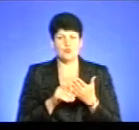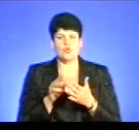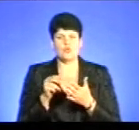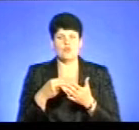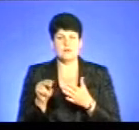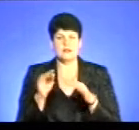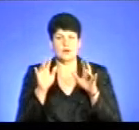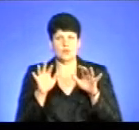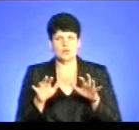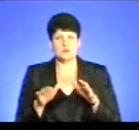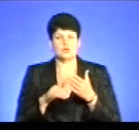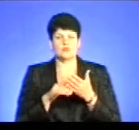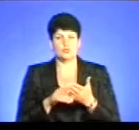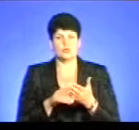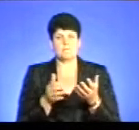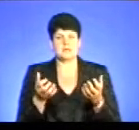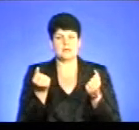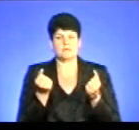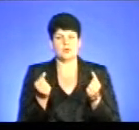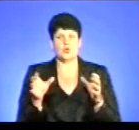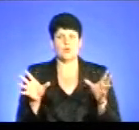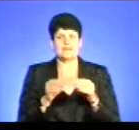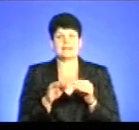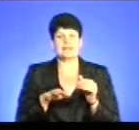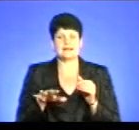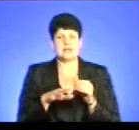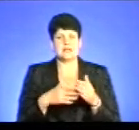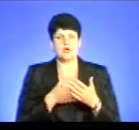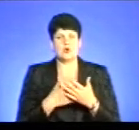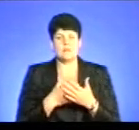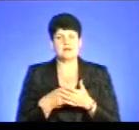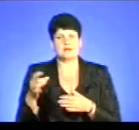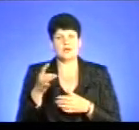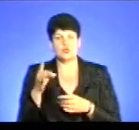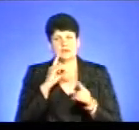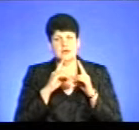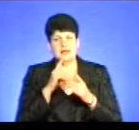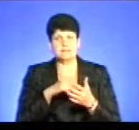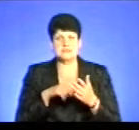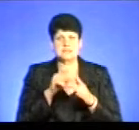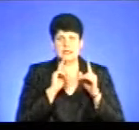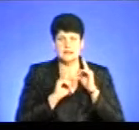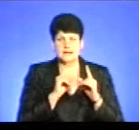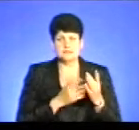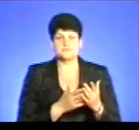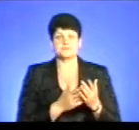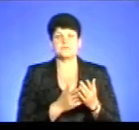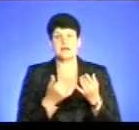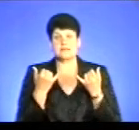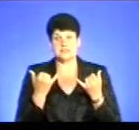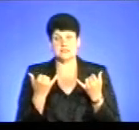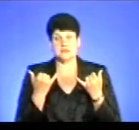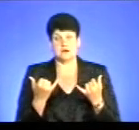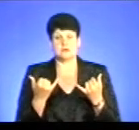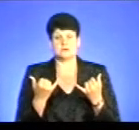допомогою підтримки об'єднаних територіальних громад, районних адміністрацій, районних рад, міських рад. І зараз,